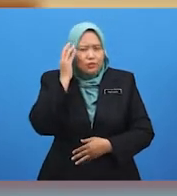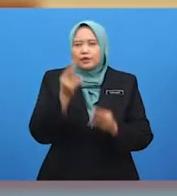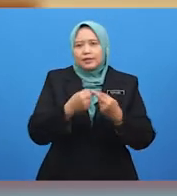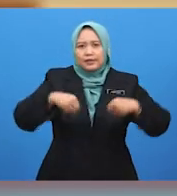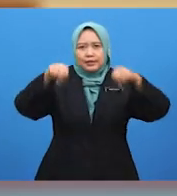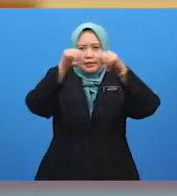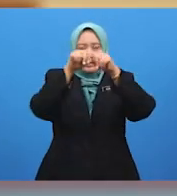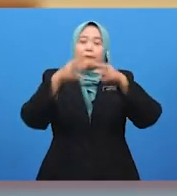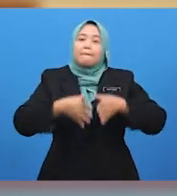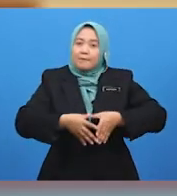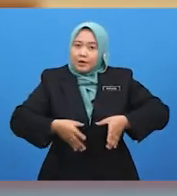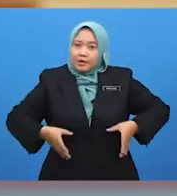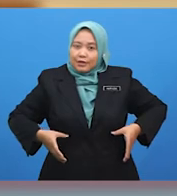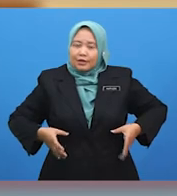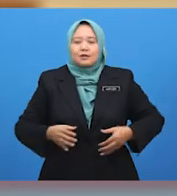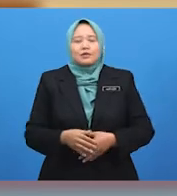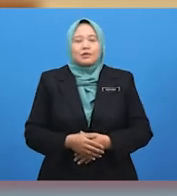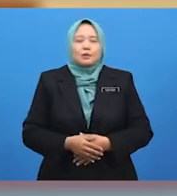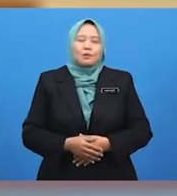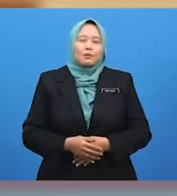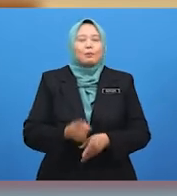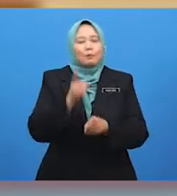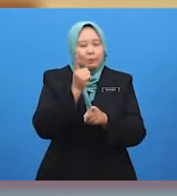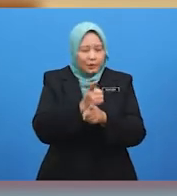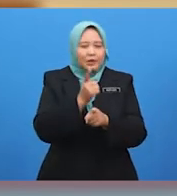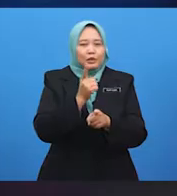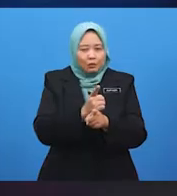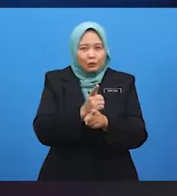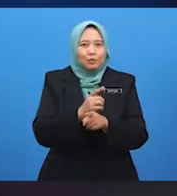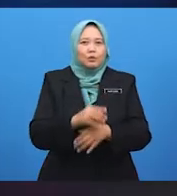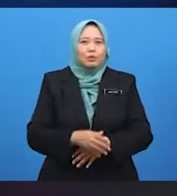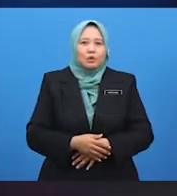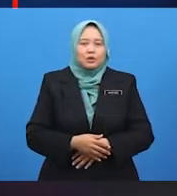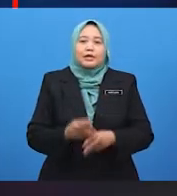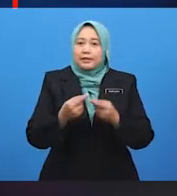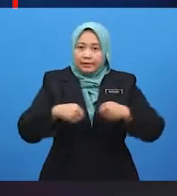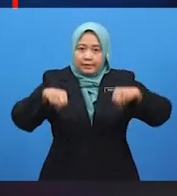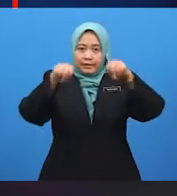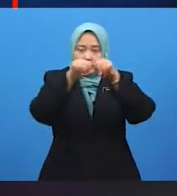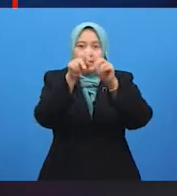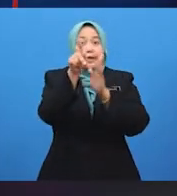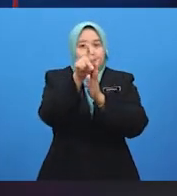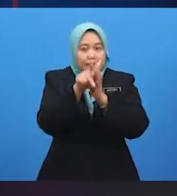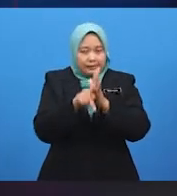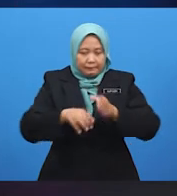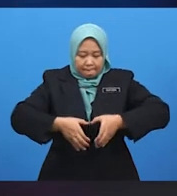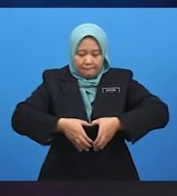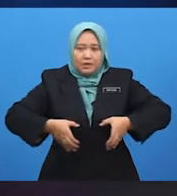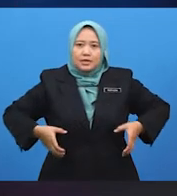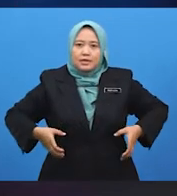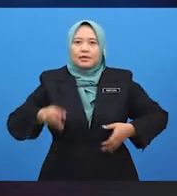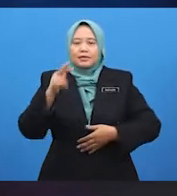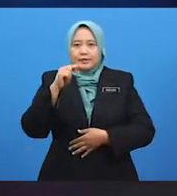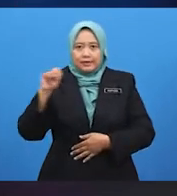tepat sekali. Syabas, Kumki dan murid-murid. Nilai keberanian. Apakah maksud nilai